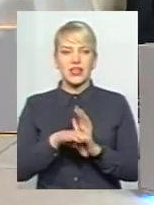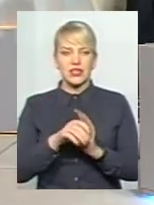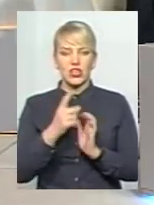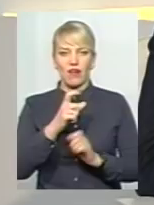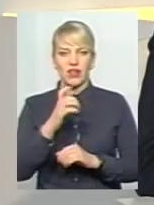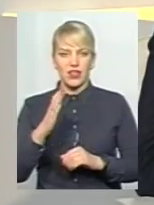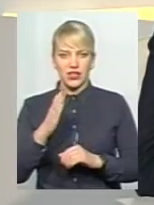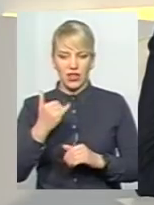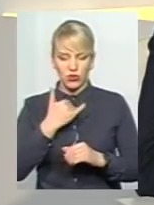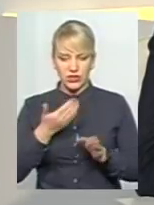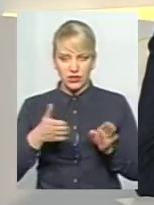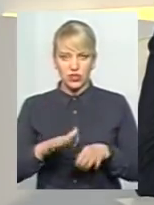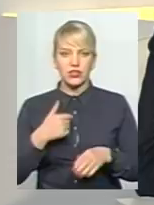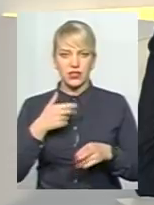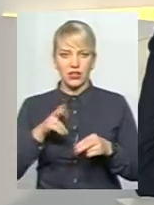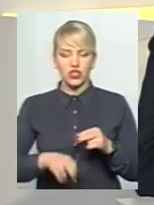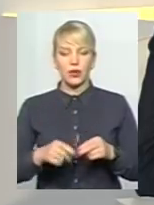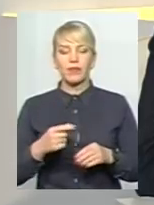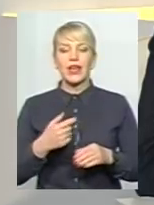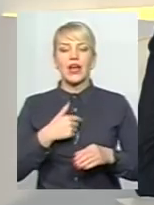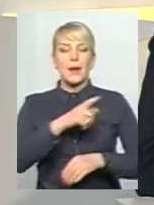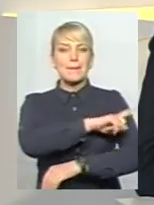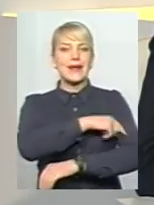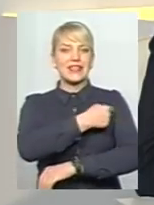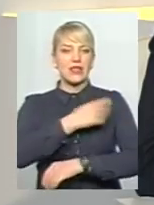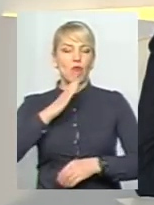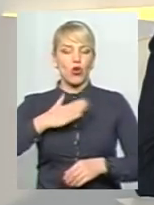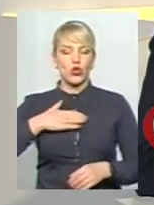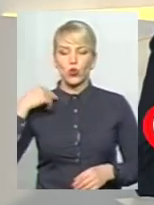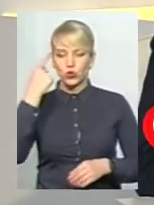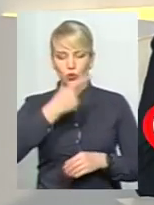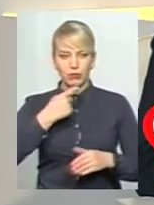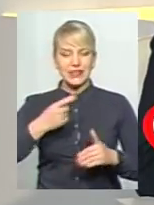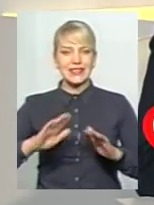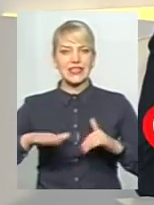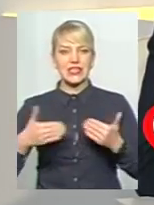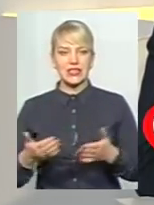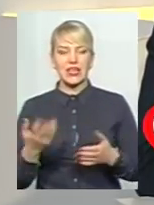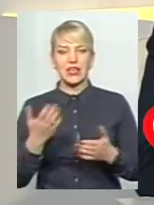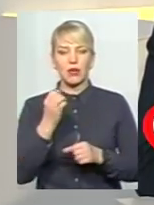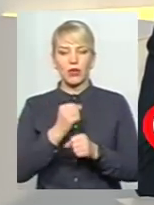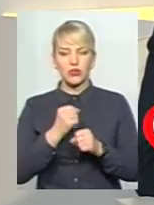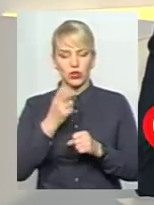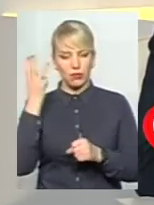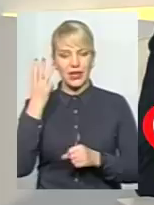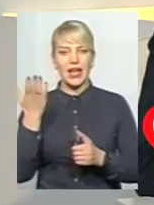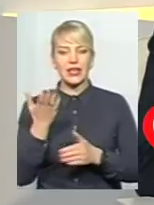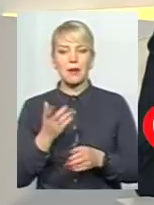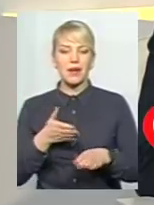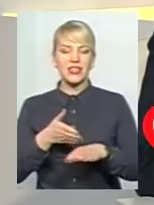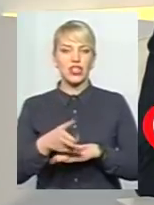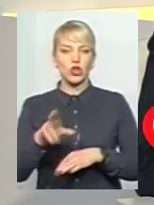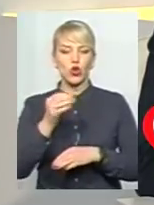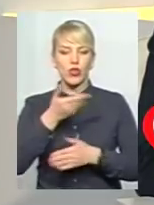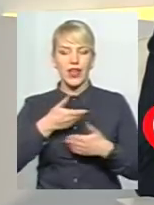ще власне медицина. Теж ініціативи моїй особисті, які зараз в Хмельницькому працюють і по яких до нас приїжджають за досвідом, це